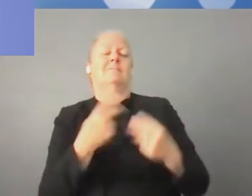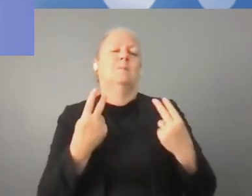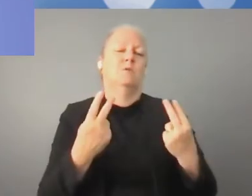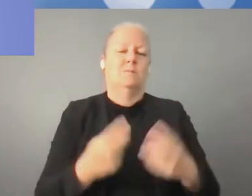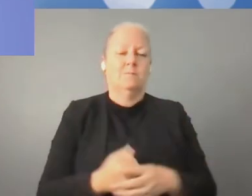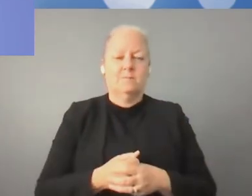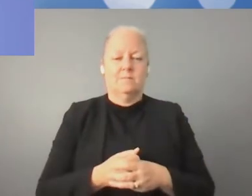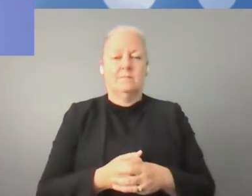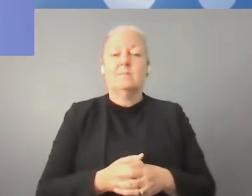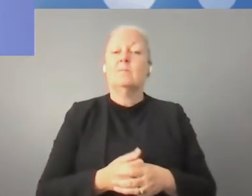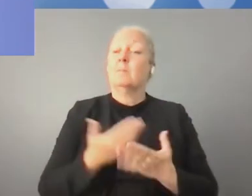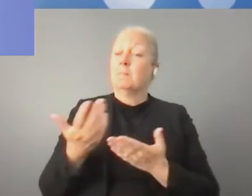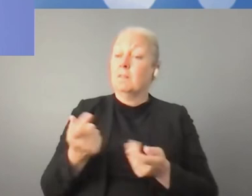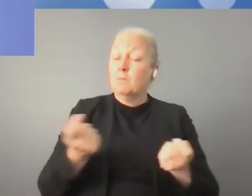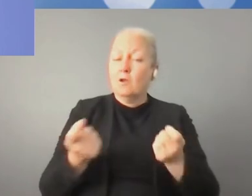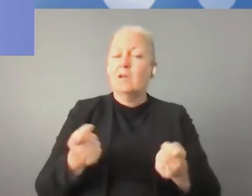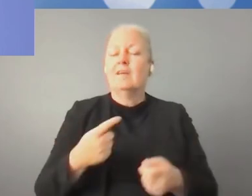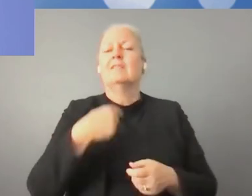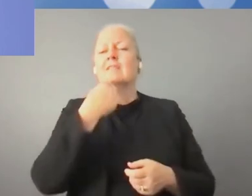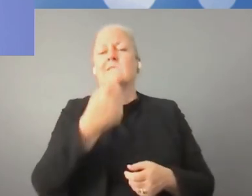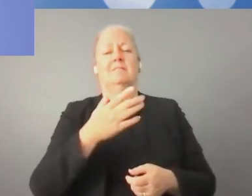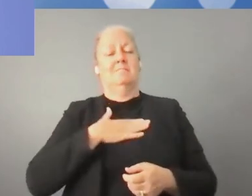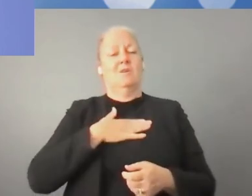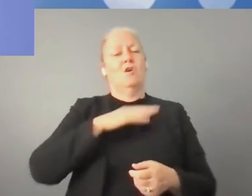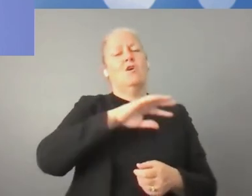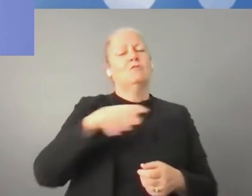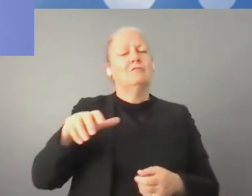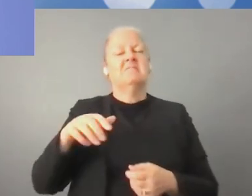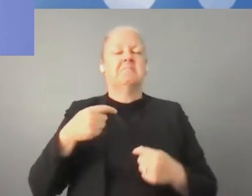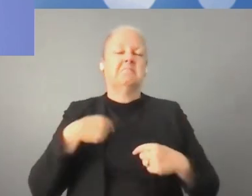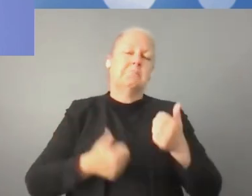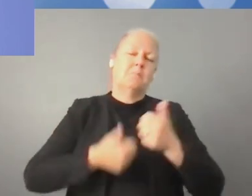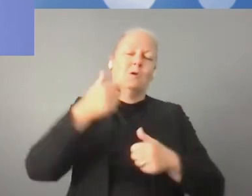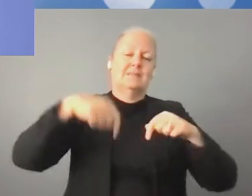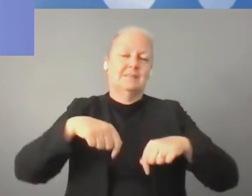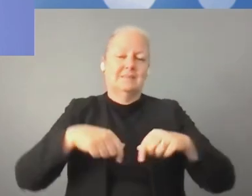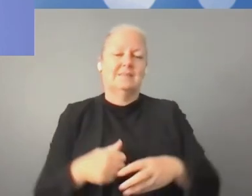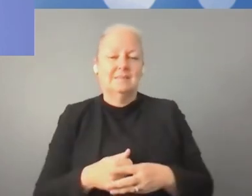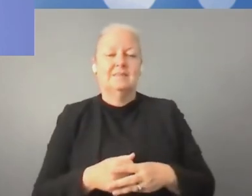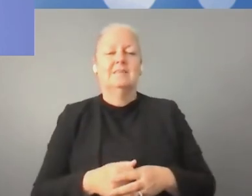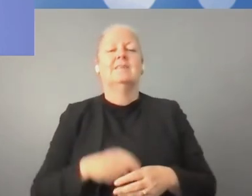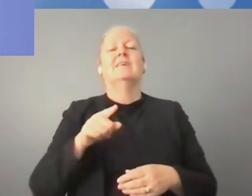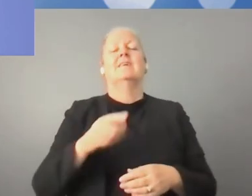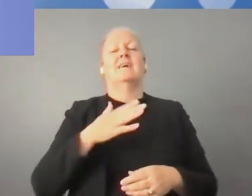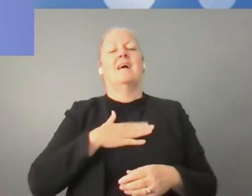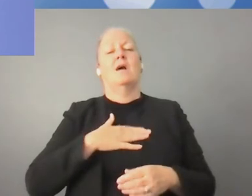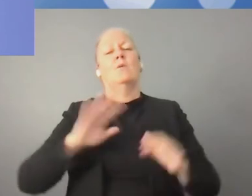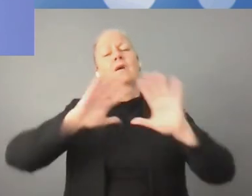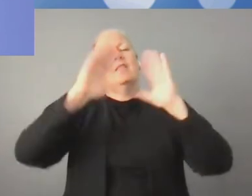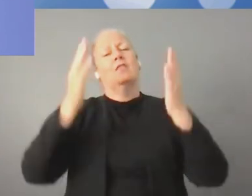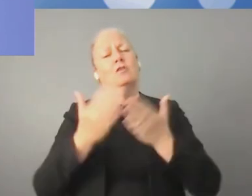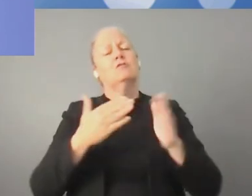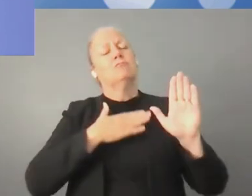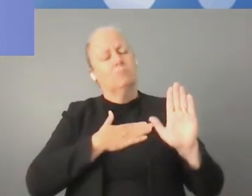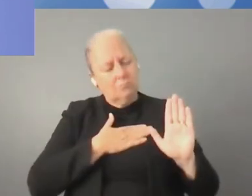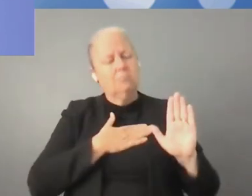są dla nas bardzo ważne. Jeszcze pan Makarows. Dzisiaj mówię głównie o perspektywie